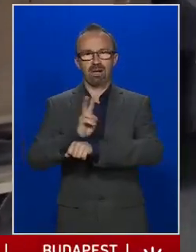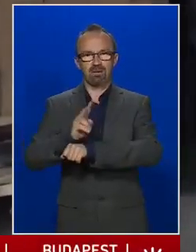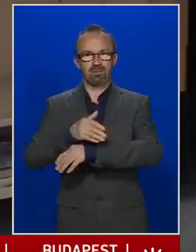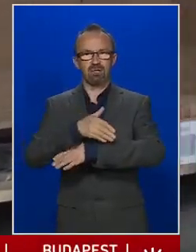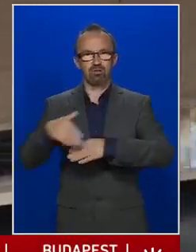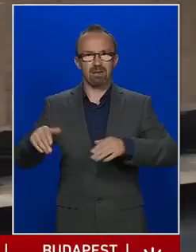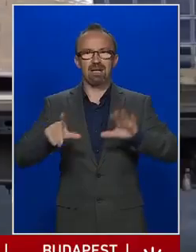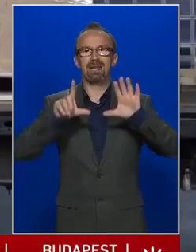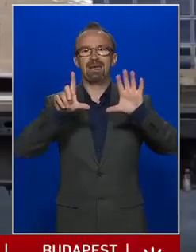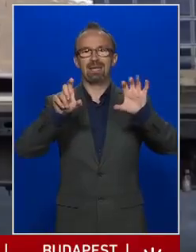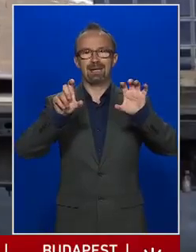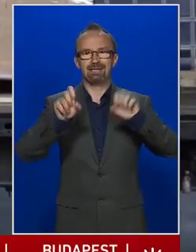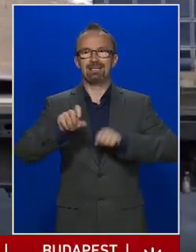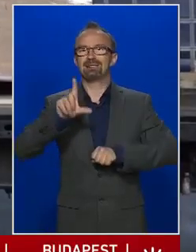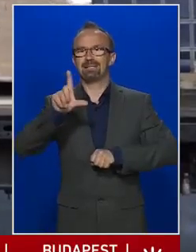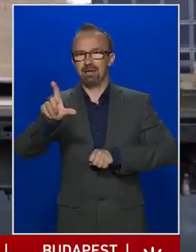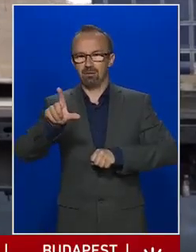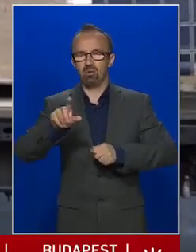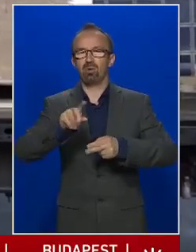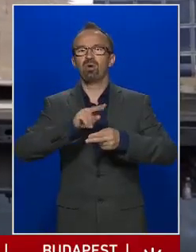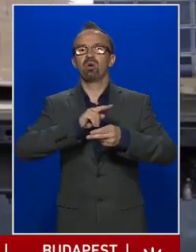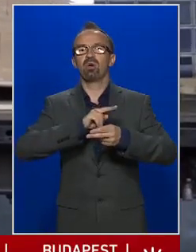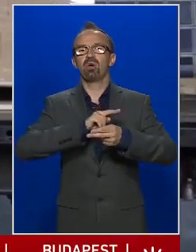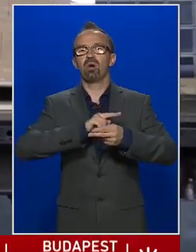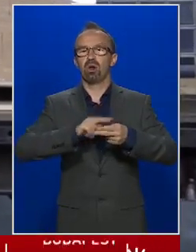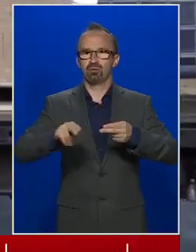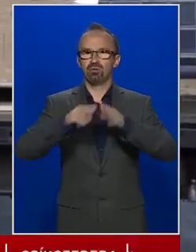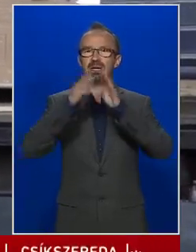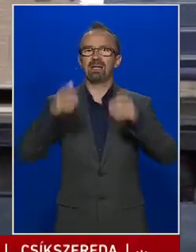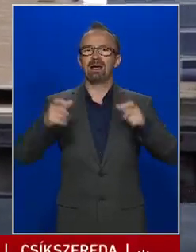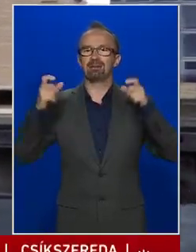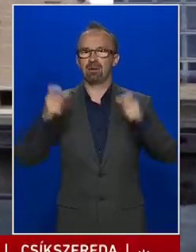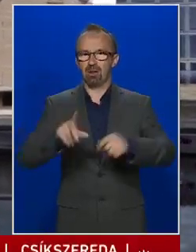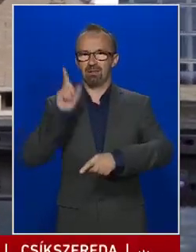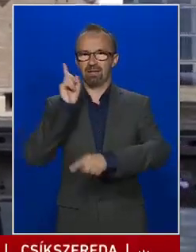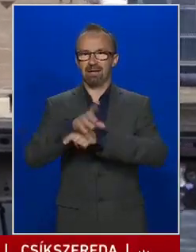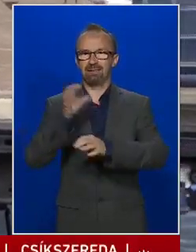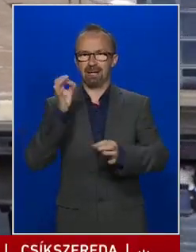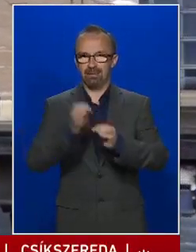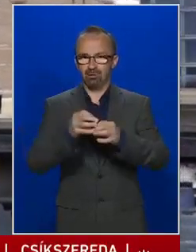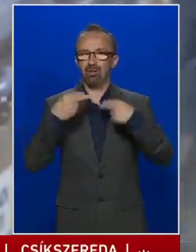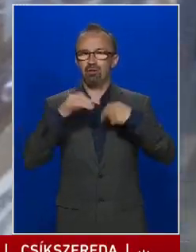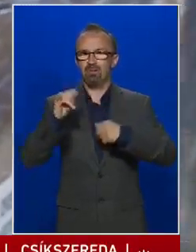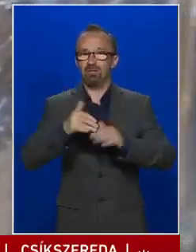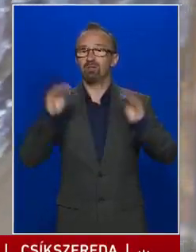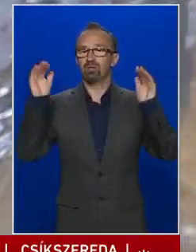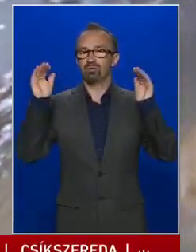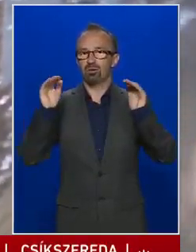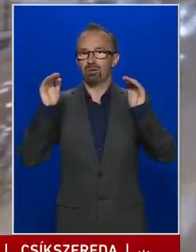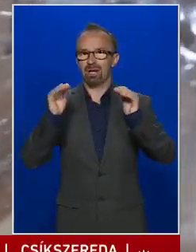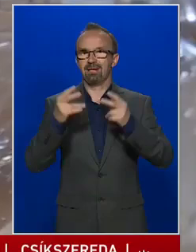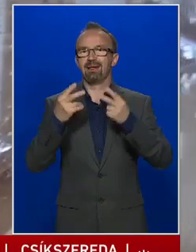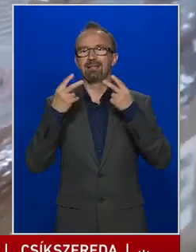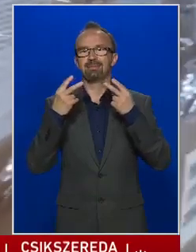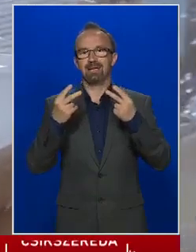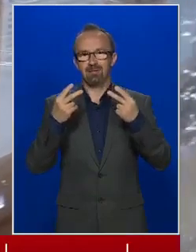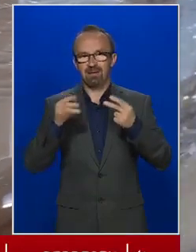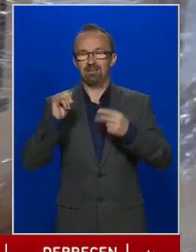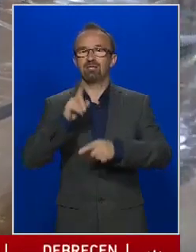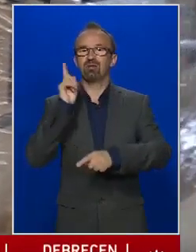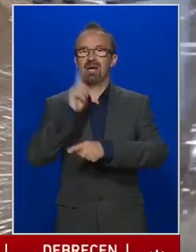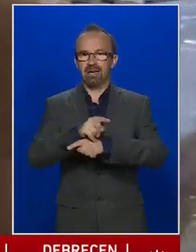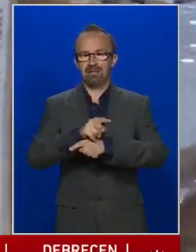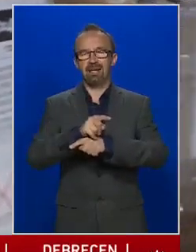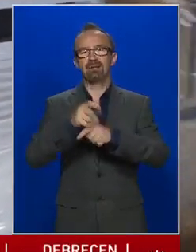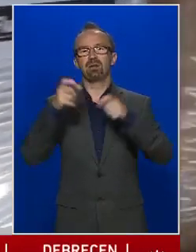során 702 hatósági házi karantént rendeltünk el. Továbbra is csökken az érvényben lévő és elrendelt